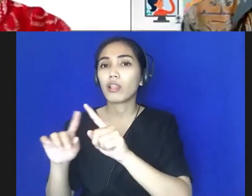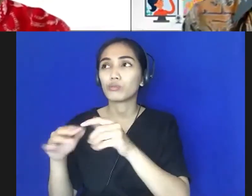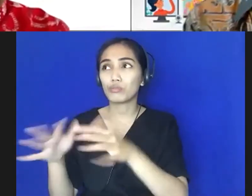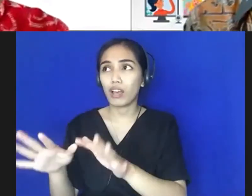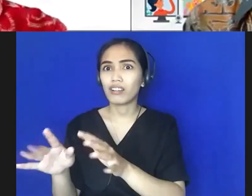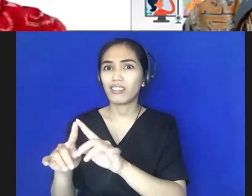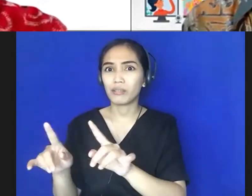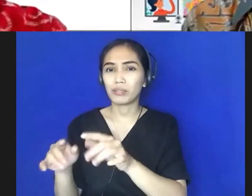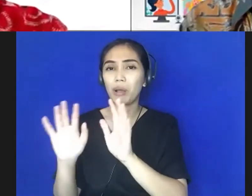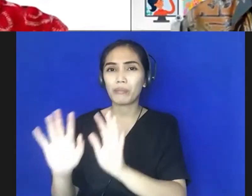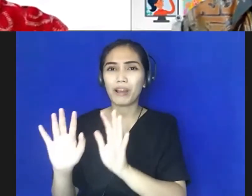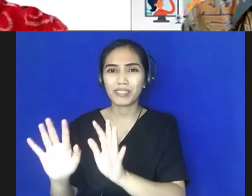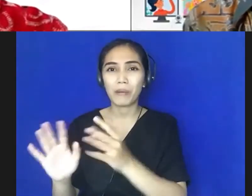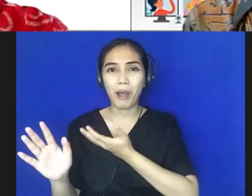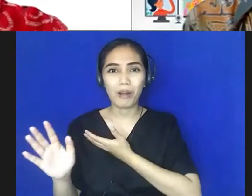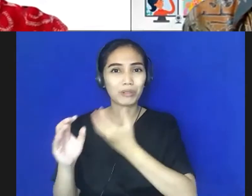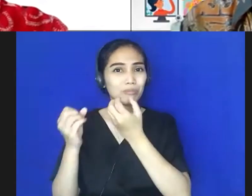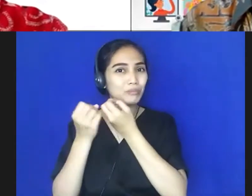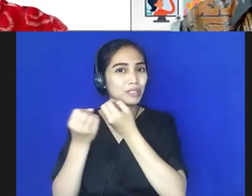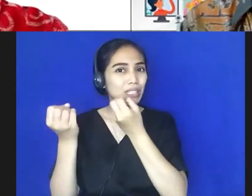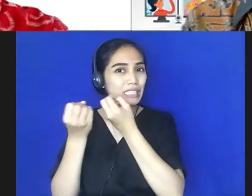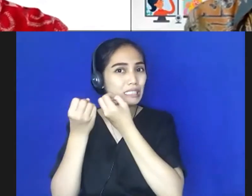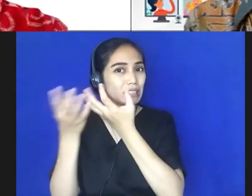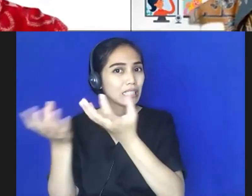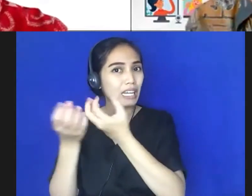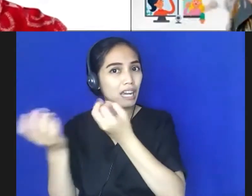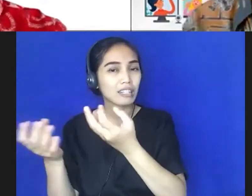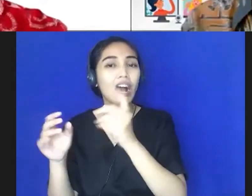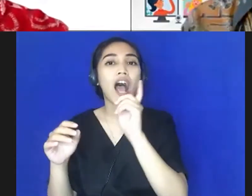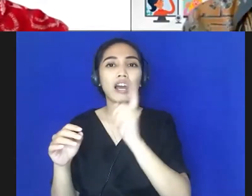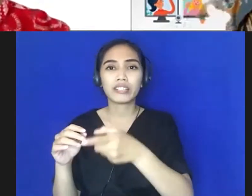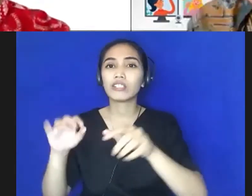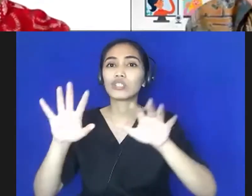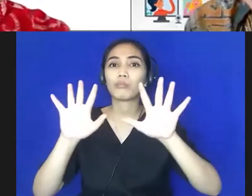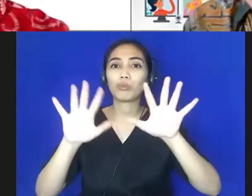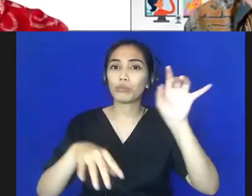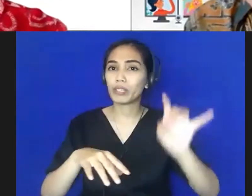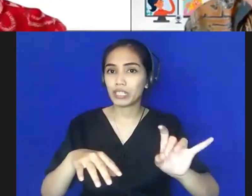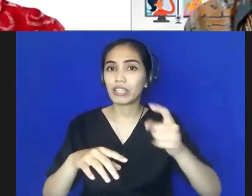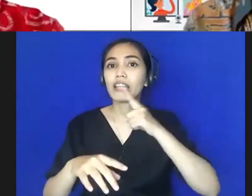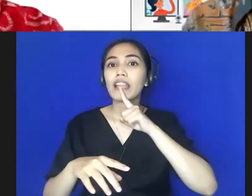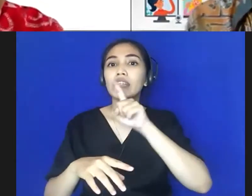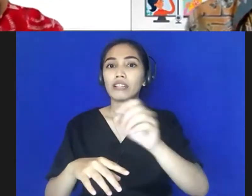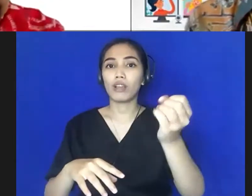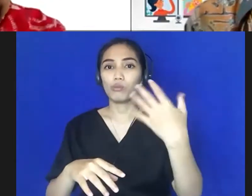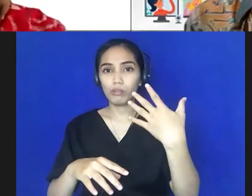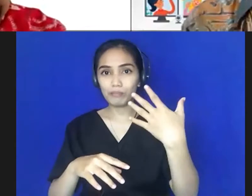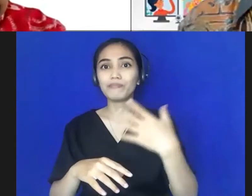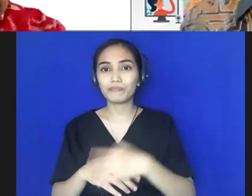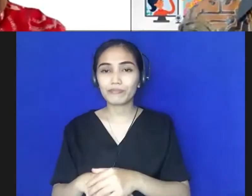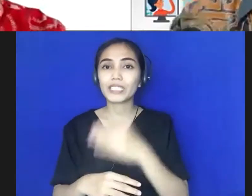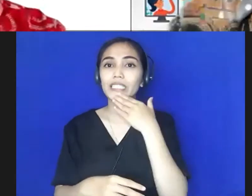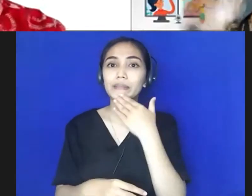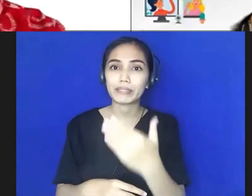mendengar tausiah dan kebijakan Prof, kami menyempatkan nanti 10 menit akan ada tanya-jawab yang akan dipandu. Terima kasih, dan